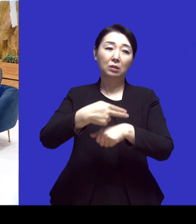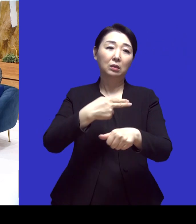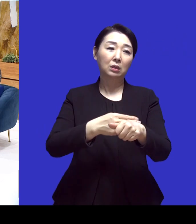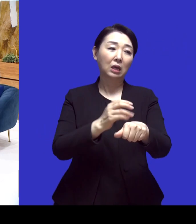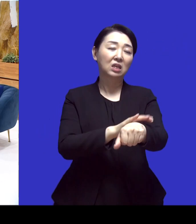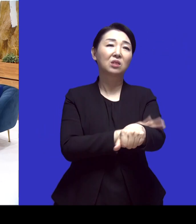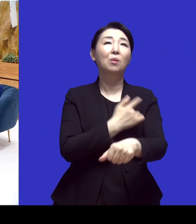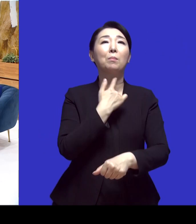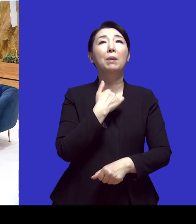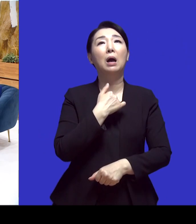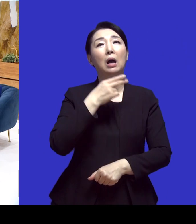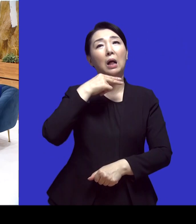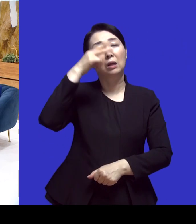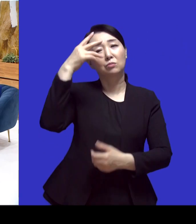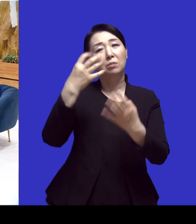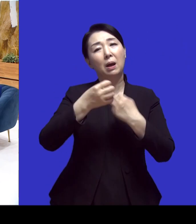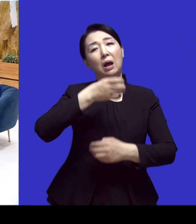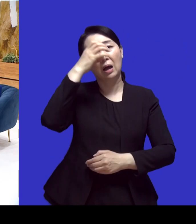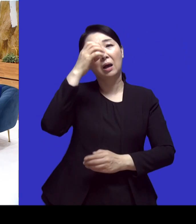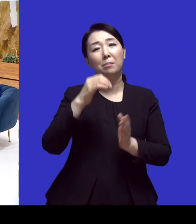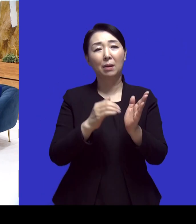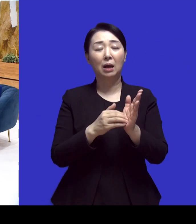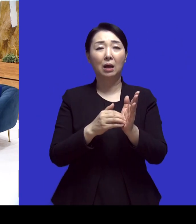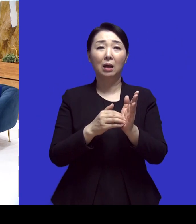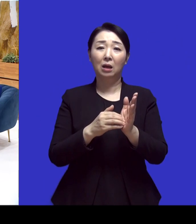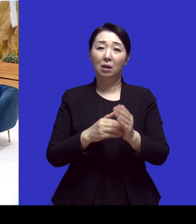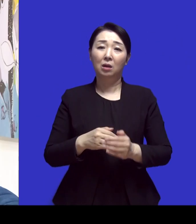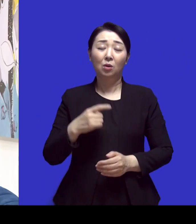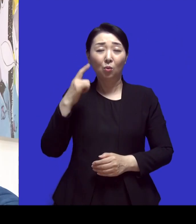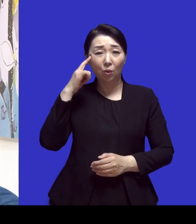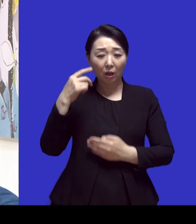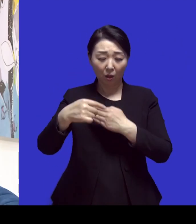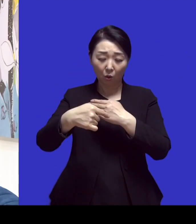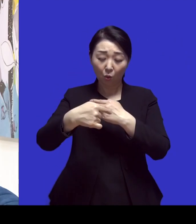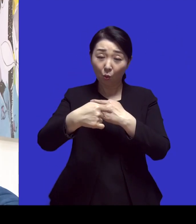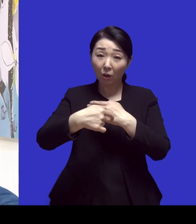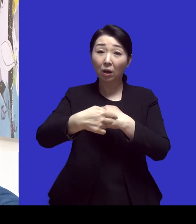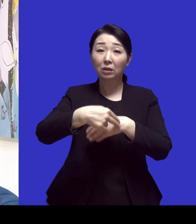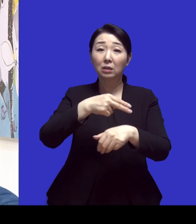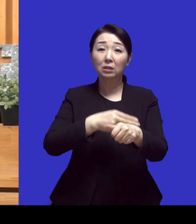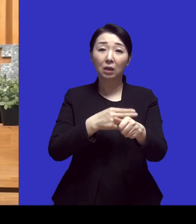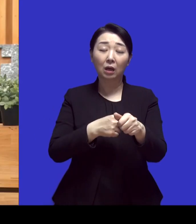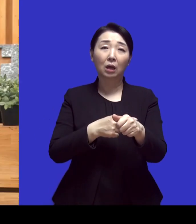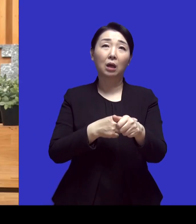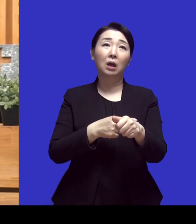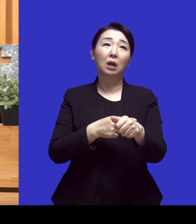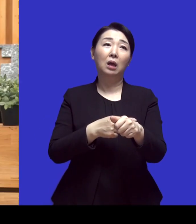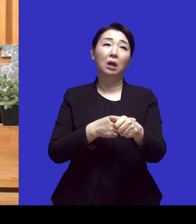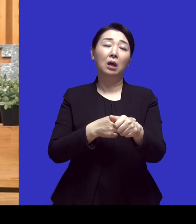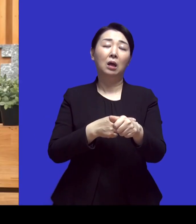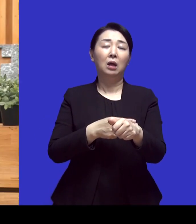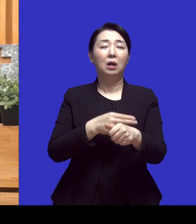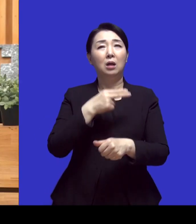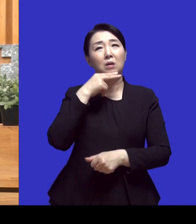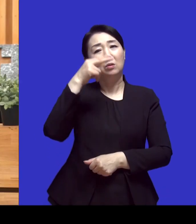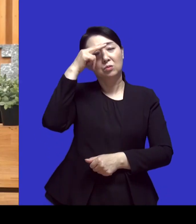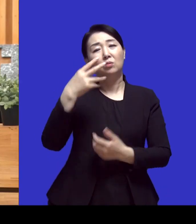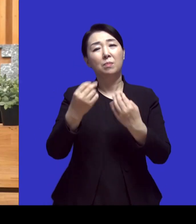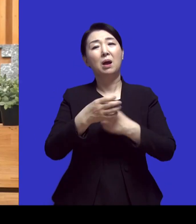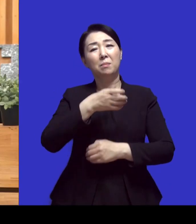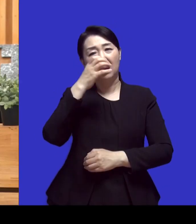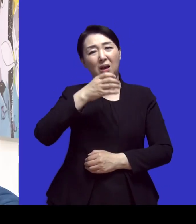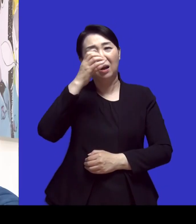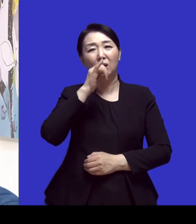제가 보기에는 의사들이 외과 의사들이 좀 과하게 마시죠 좀 센 것 같아요 보통 의사분들이 많이